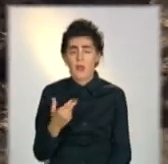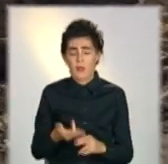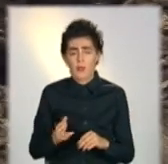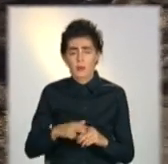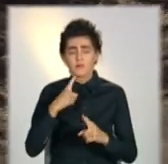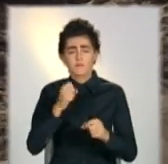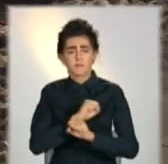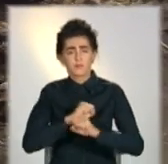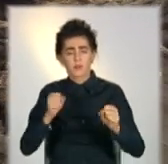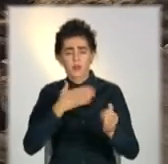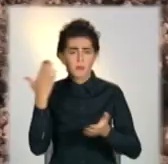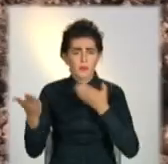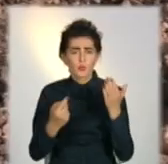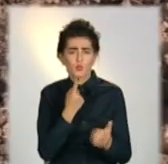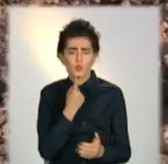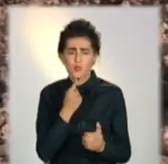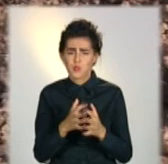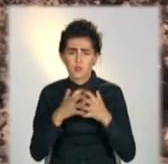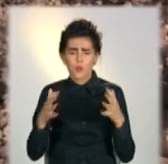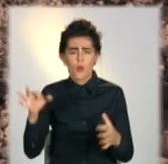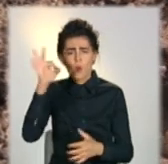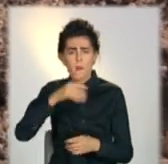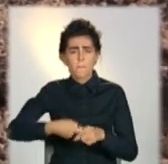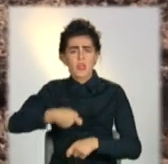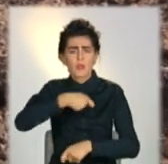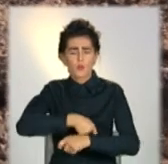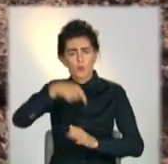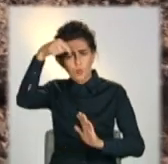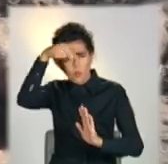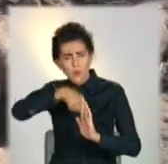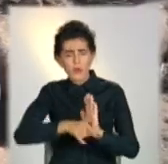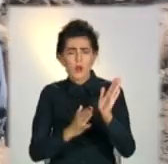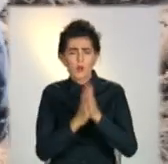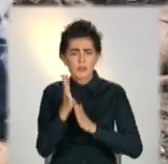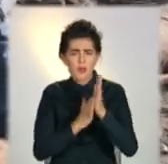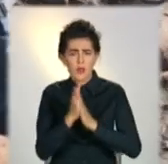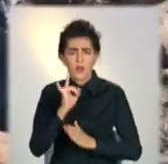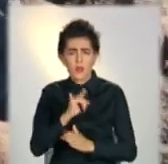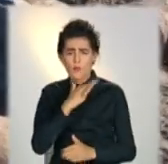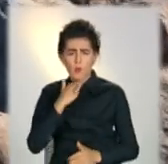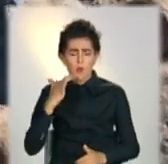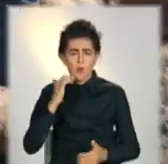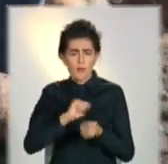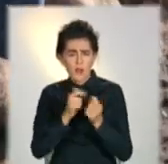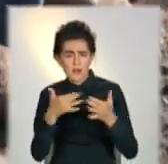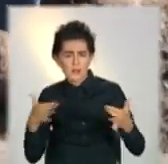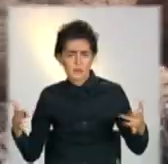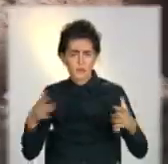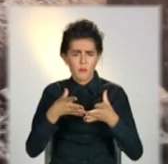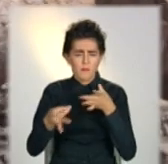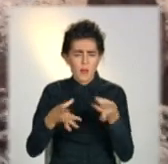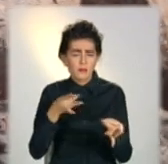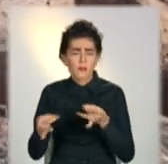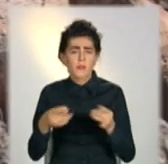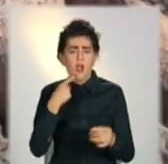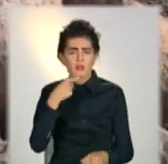розмінування найбільші труднощі виникали через тераметрову глибину залягання, густу рослинність та велику кількість феромагнітних тіл, говорять